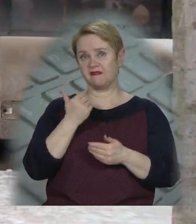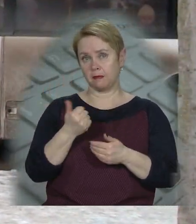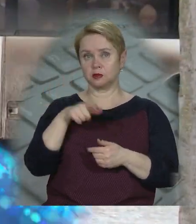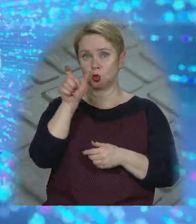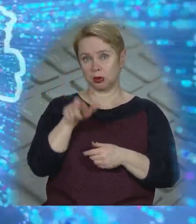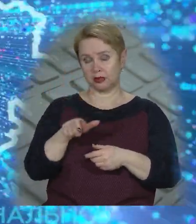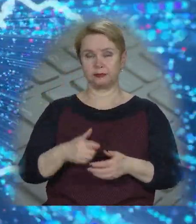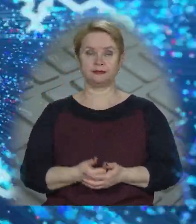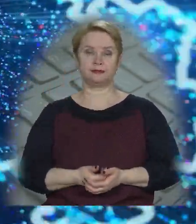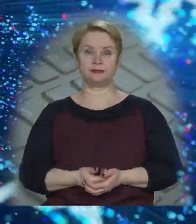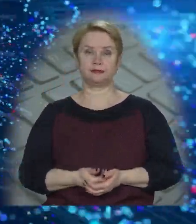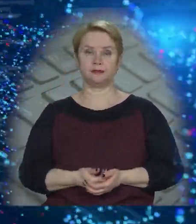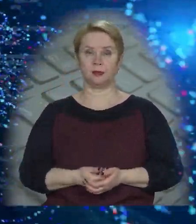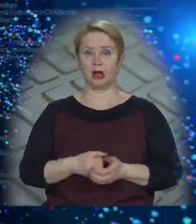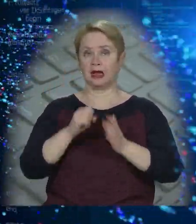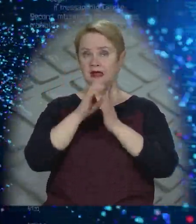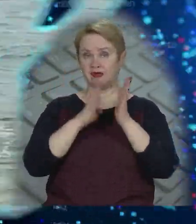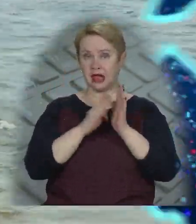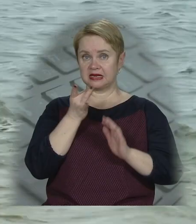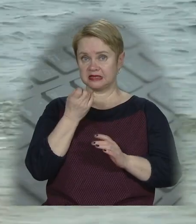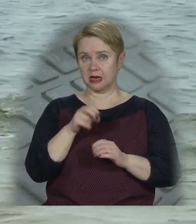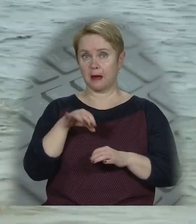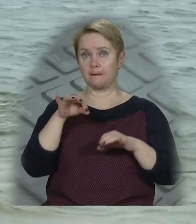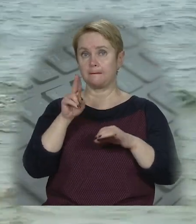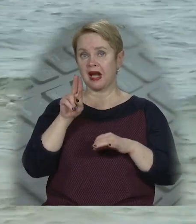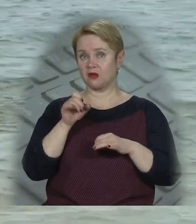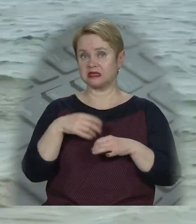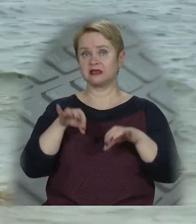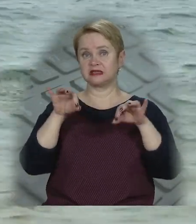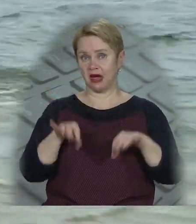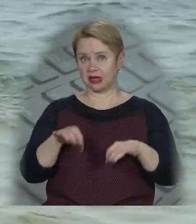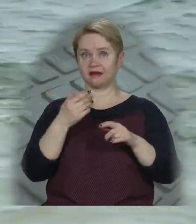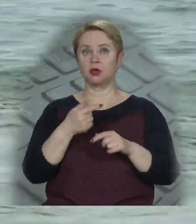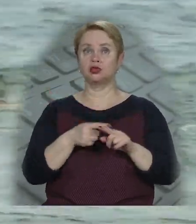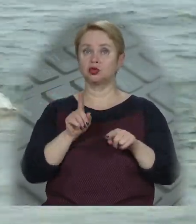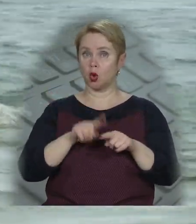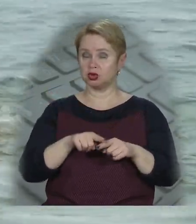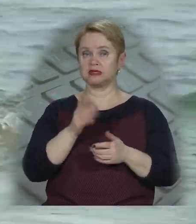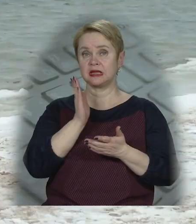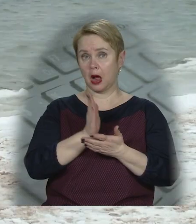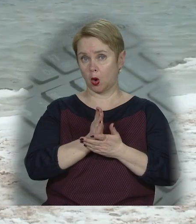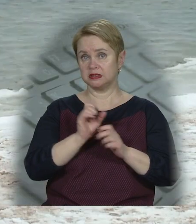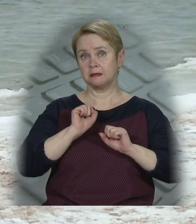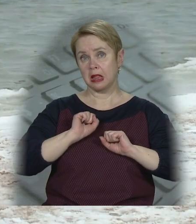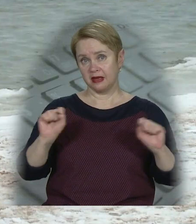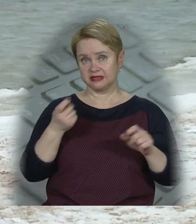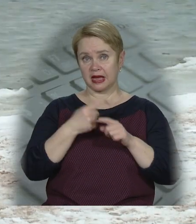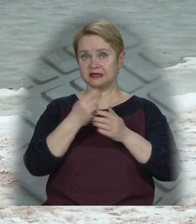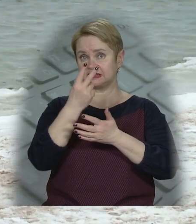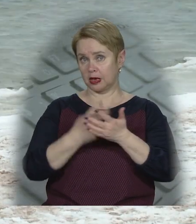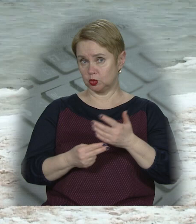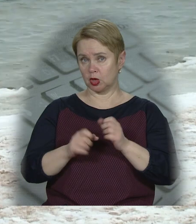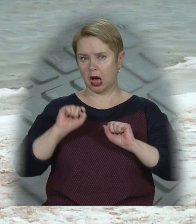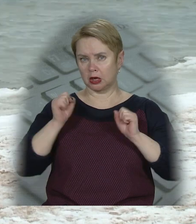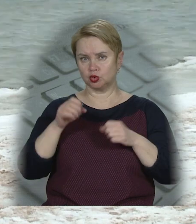привабливість людини. 19 січня православні відзначають свято водохреща. Тож, знаходяться сміливці, які